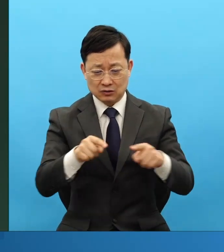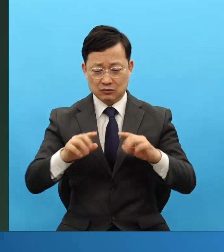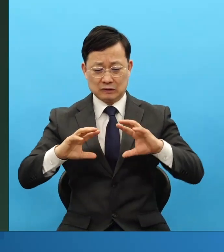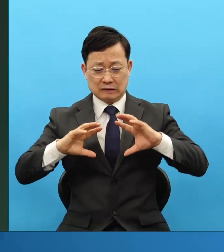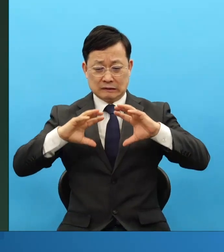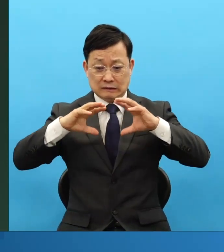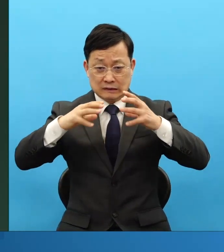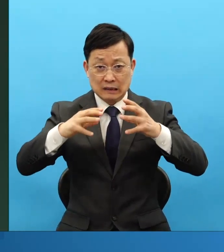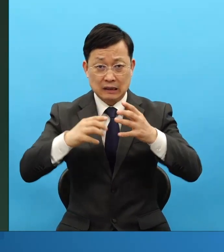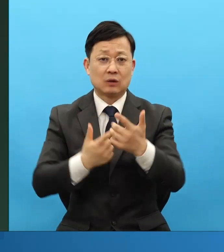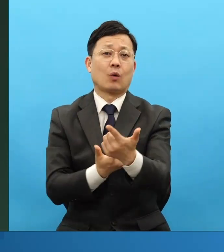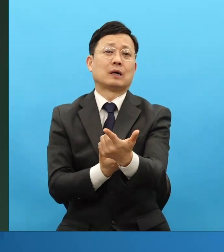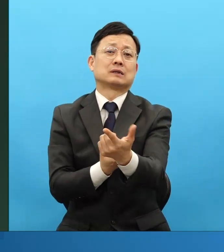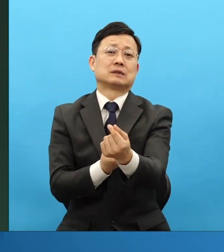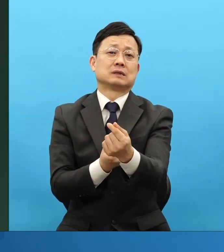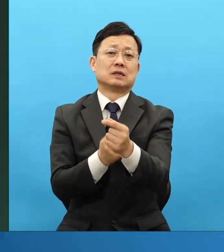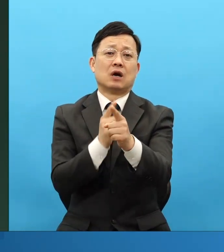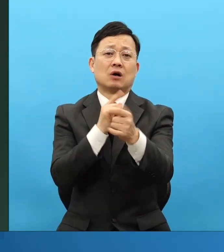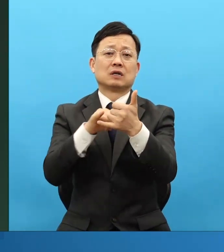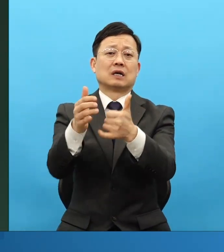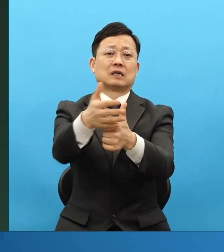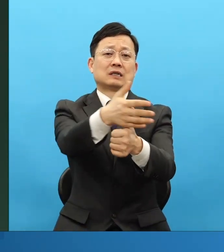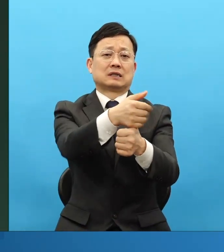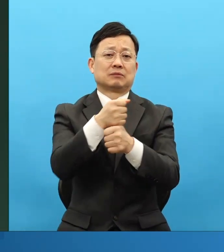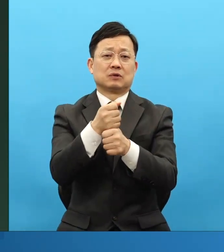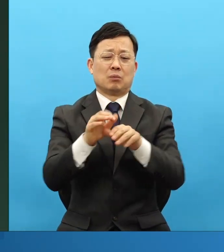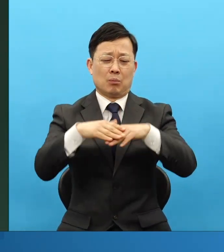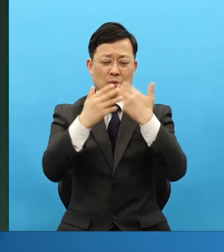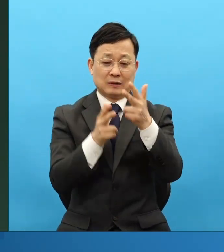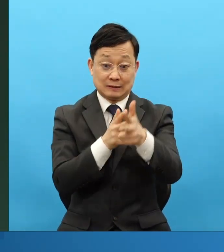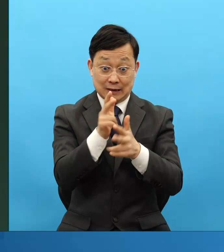하나님의 은약을 모든 산업인은 딱 잡으셔야 돼요.